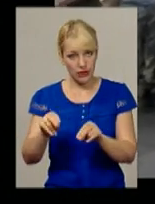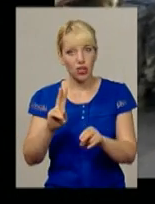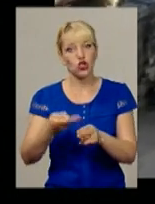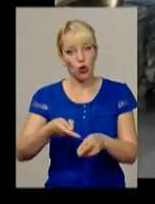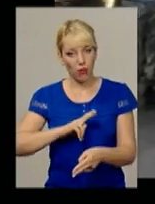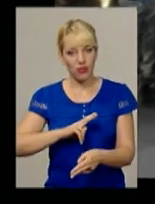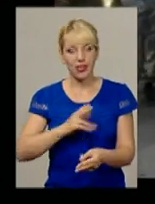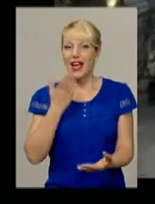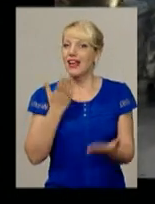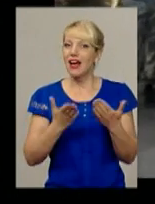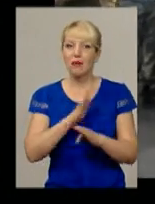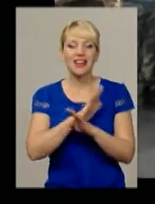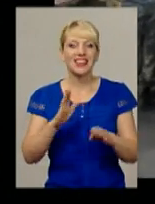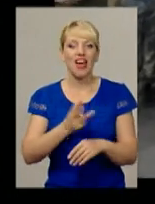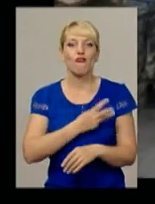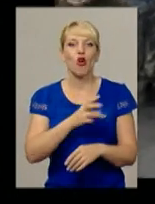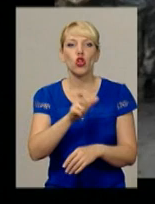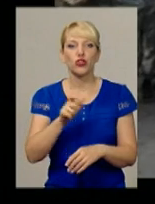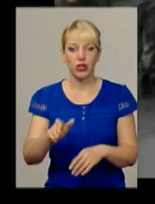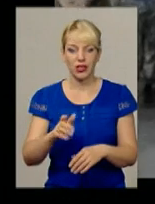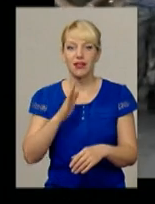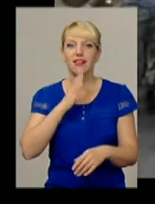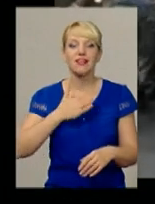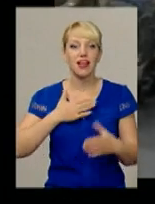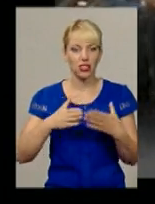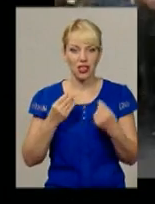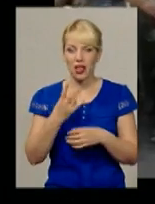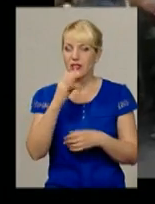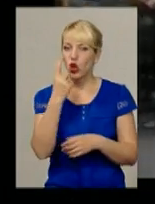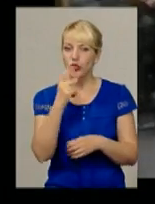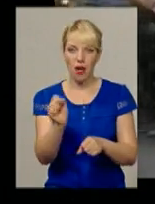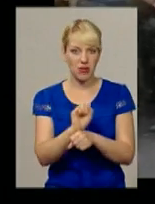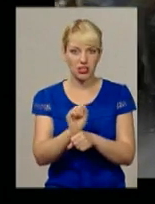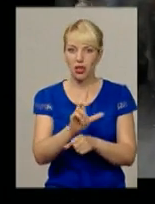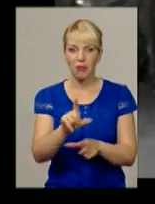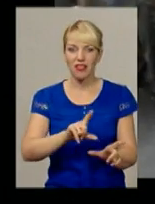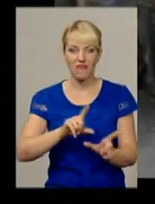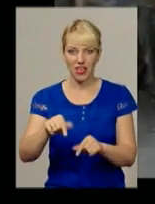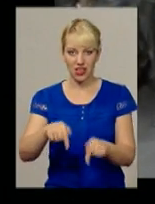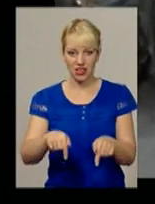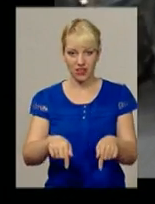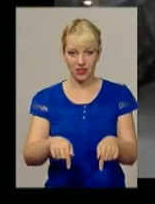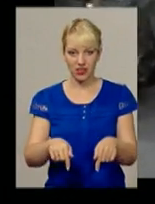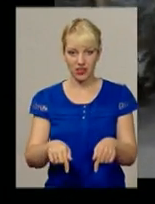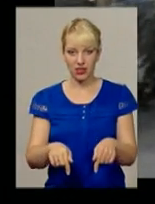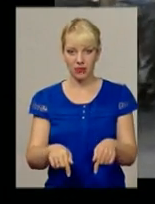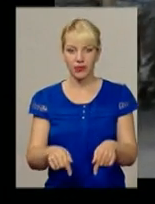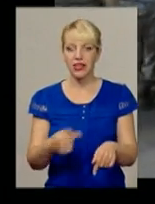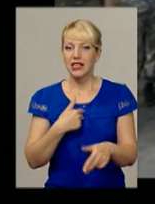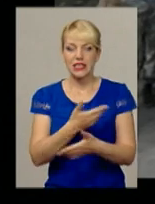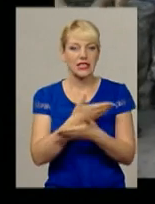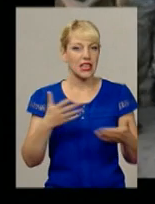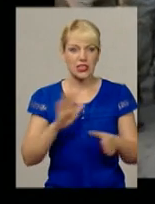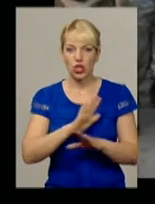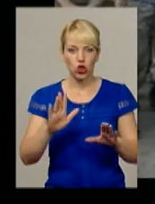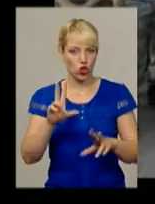Якщо б не волонтери і наші сім'ї, то б нічого, ні одна машина б вже не виїхала звідси. Якщо з нами ніхто не вважається